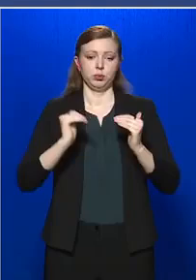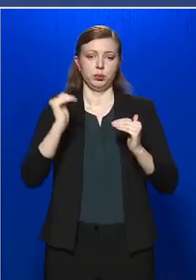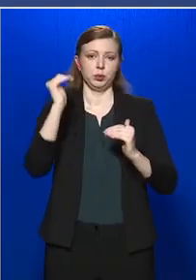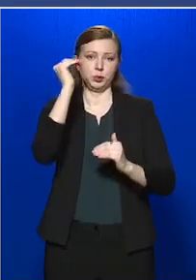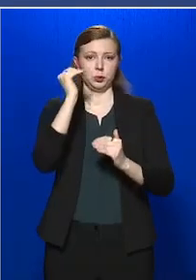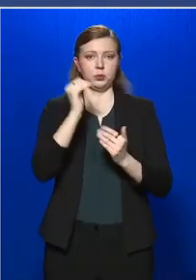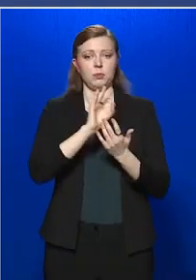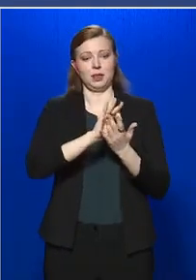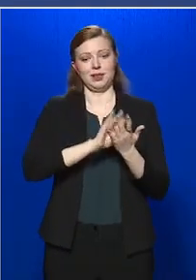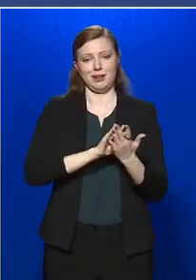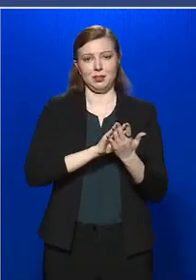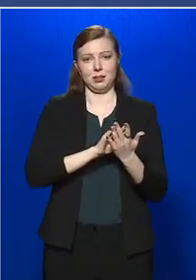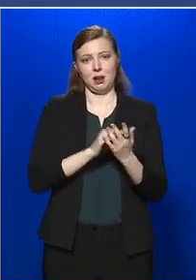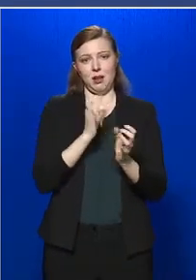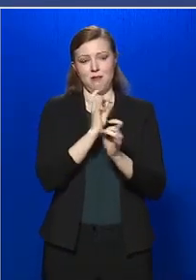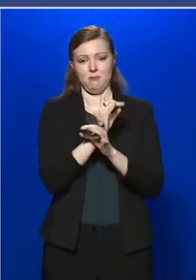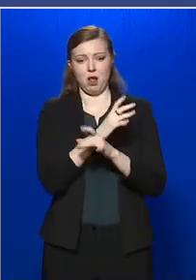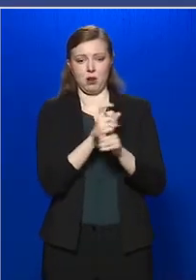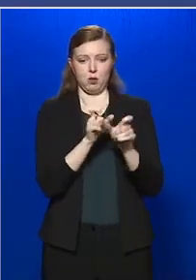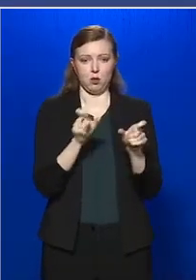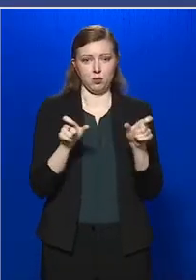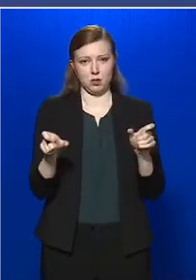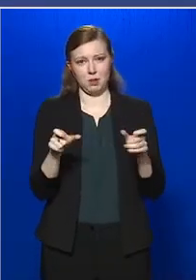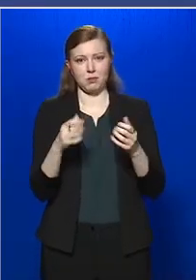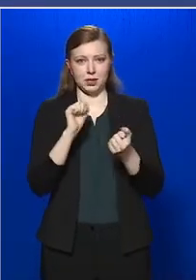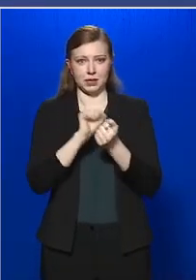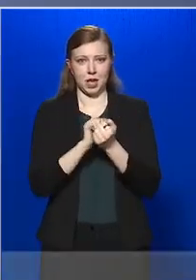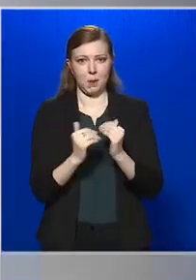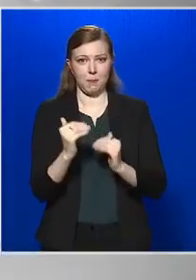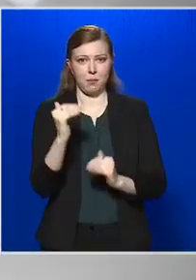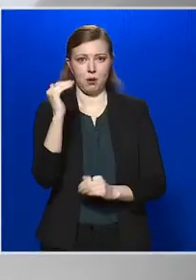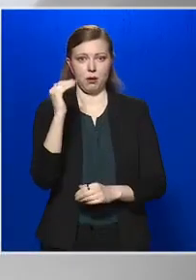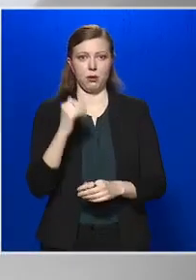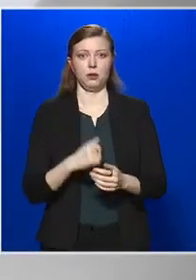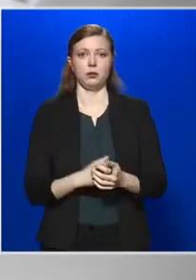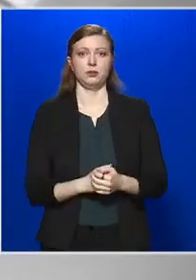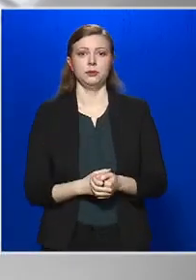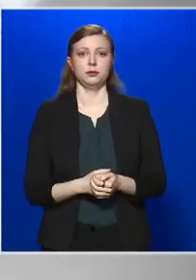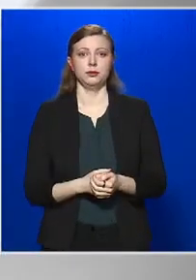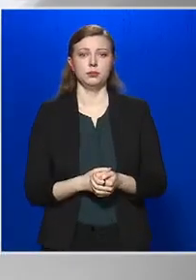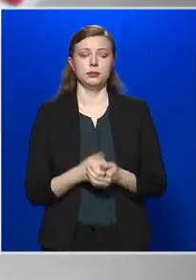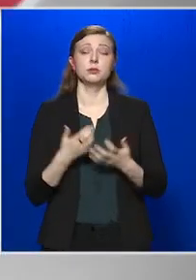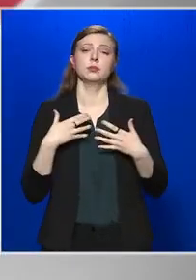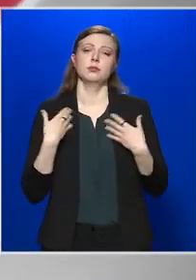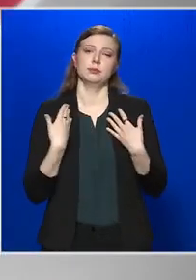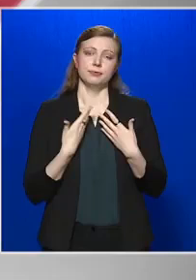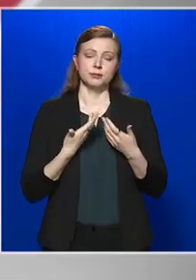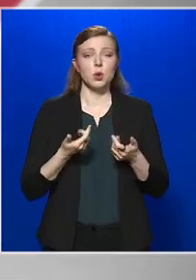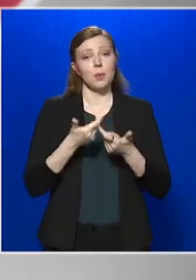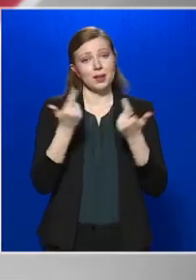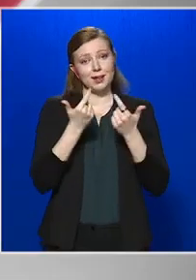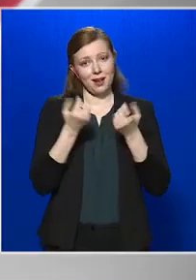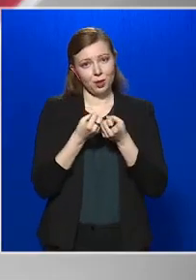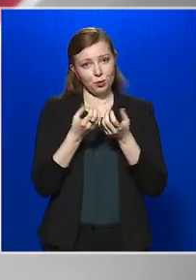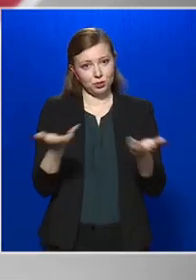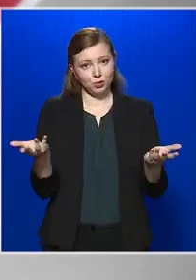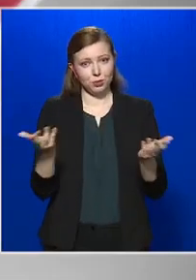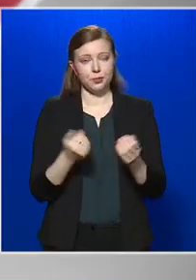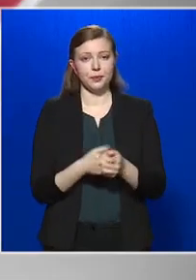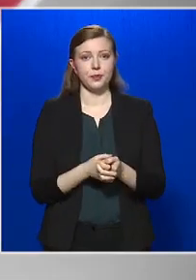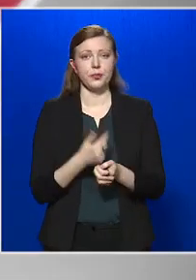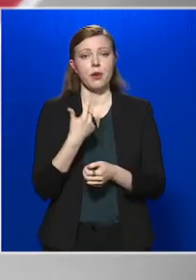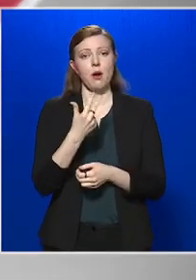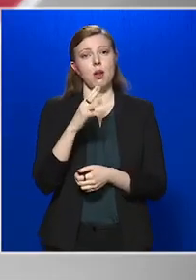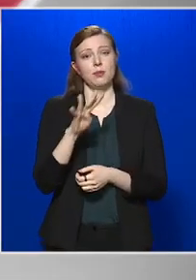regisztrált, fertőzött személyeknek a száma. Örömmel tájékoztatom Önöket arról, hogy